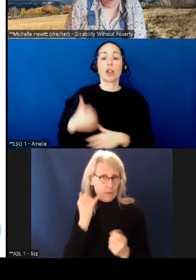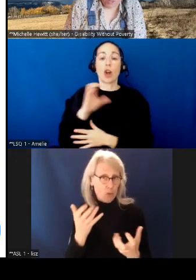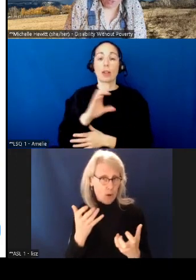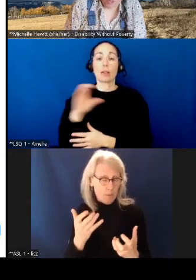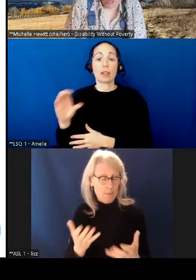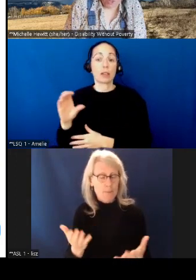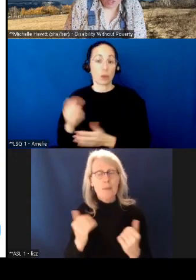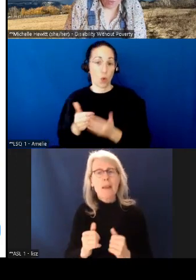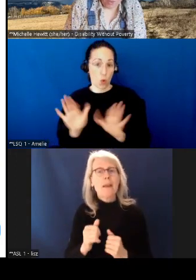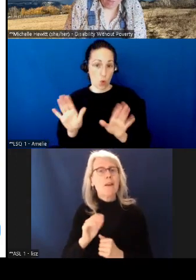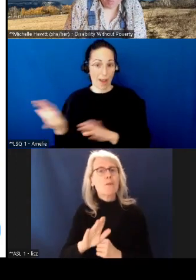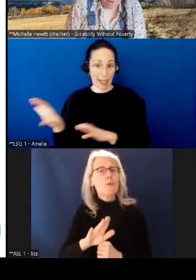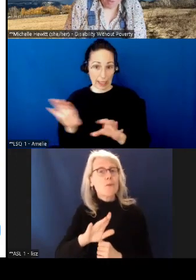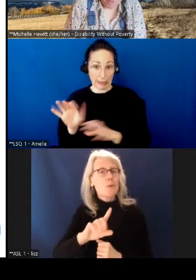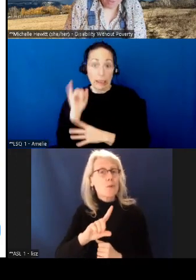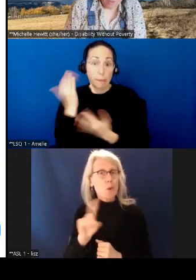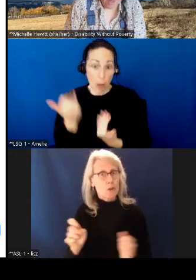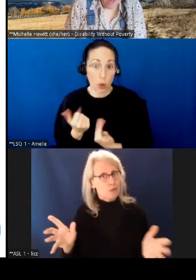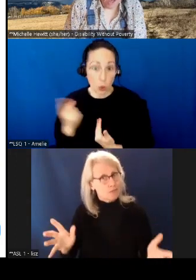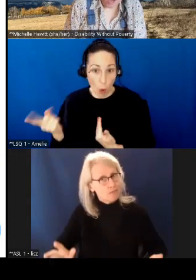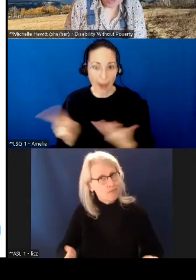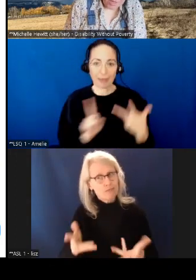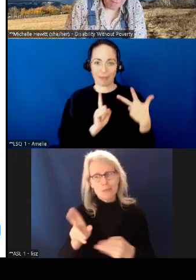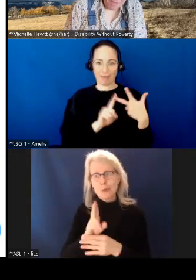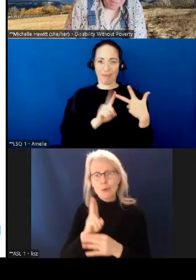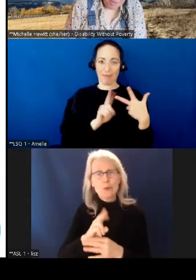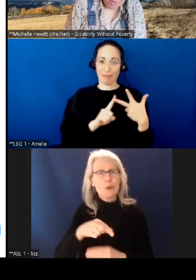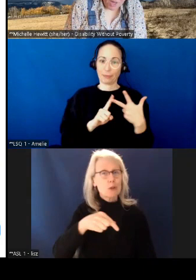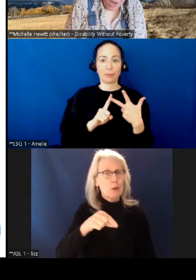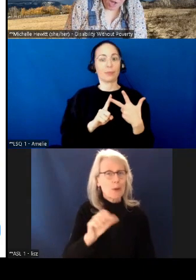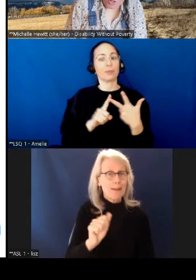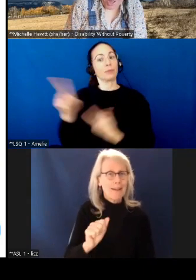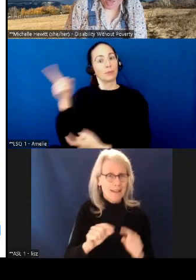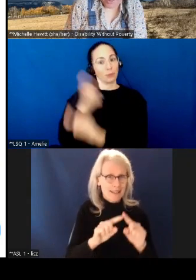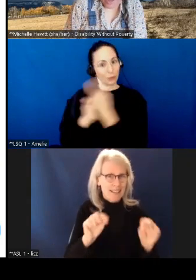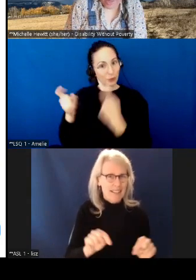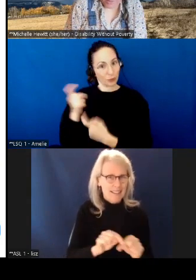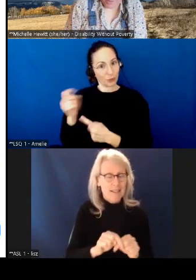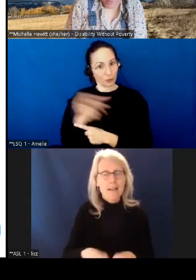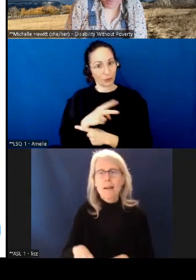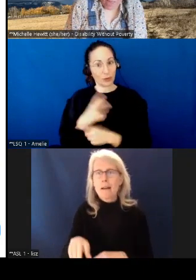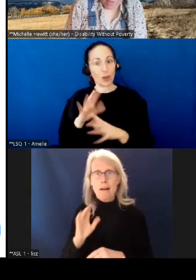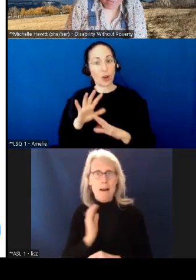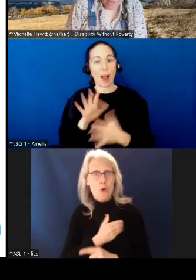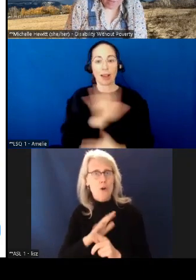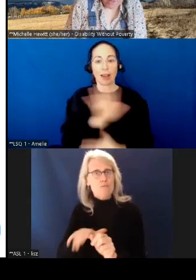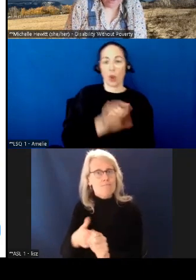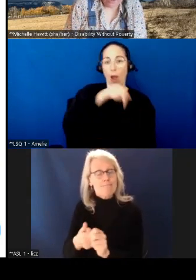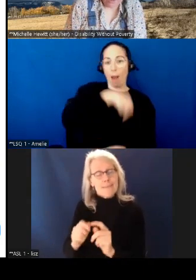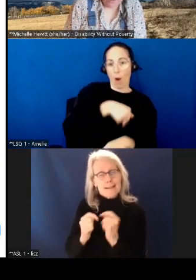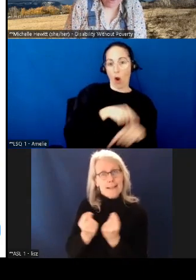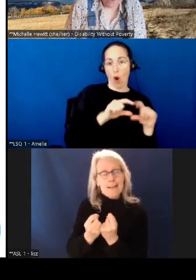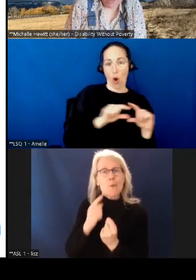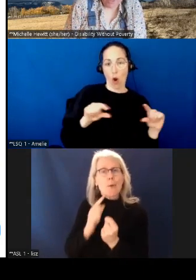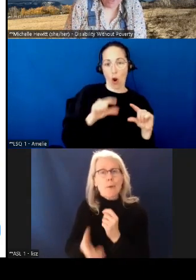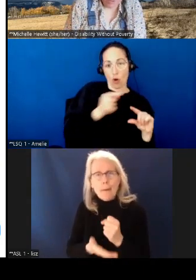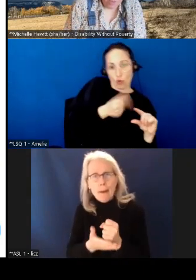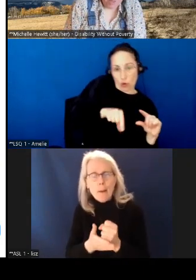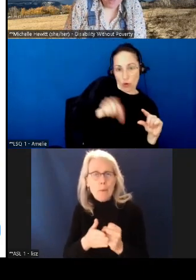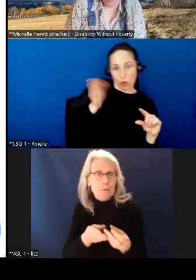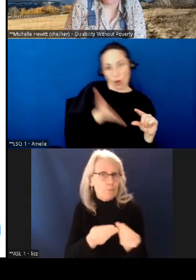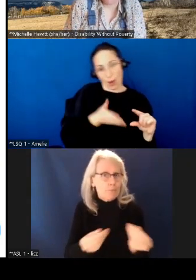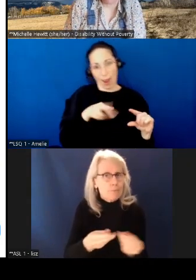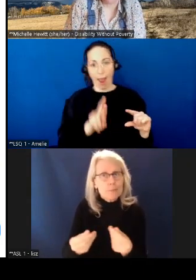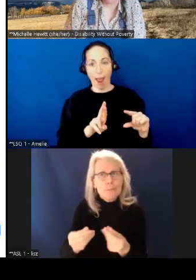-titrages si nécessaire. Et enfin, assurez-vous de partager vos questions dans la zone de questions et réponses, Q